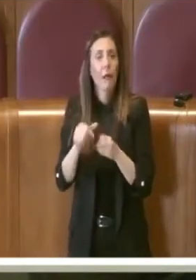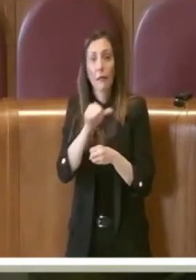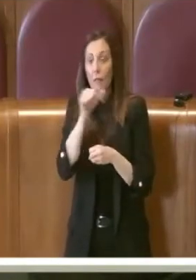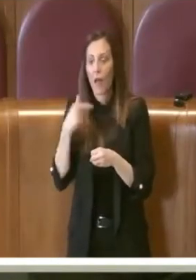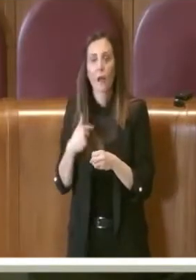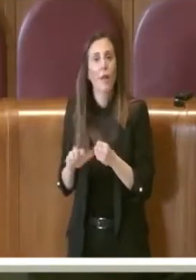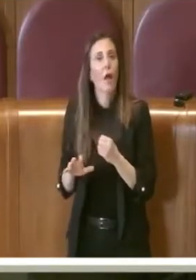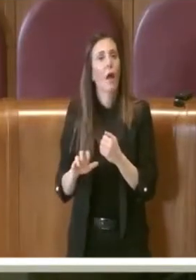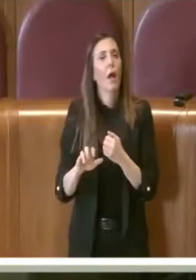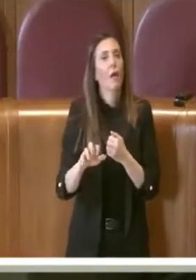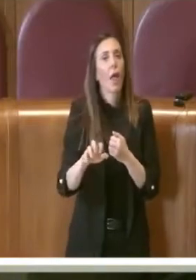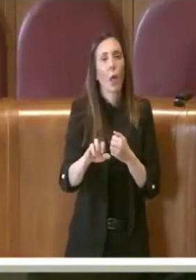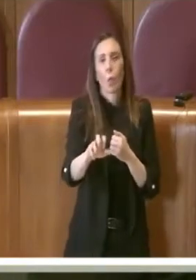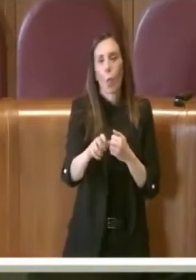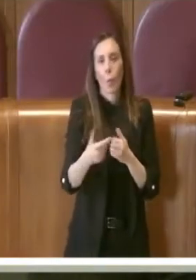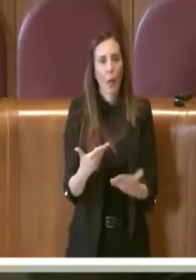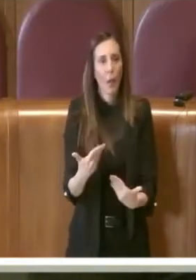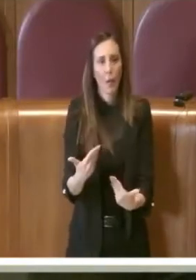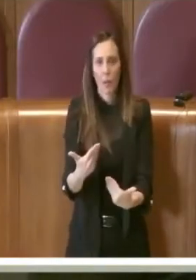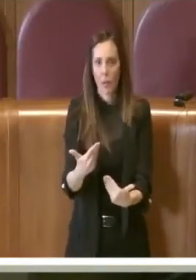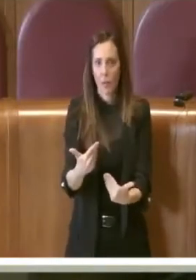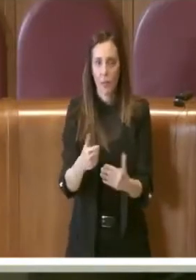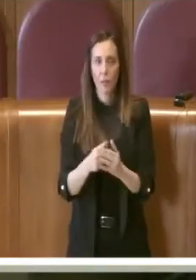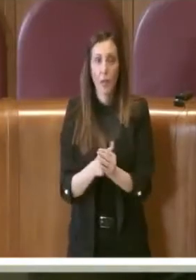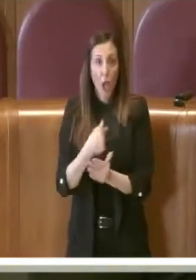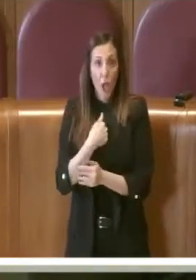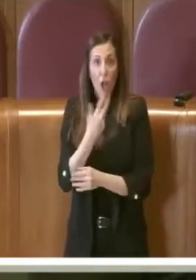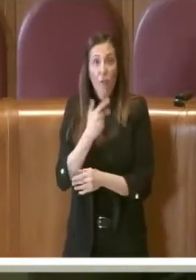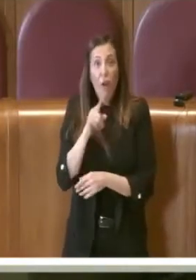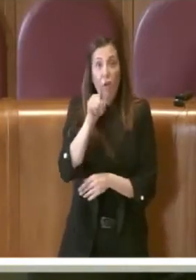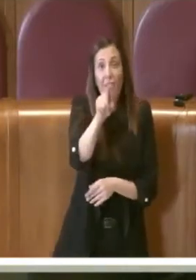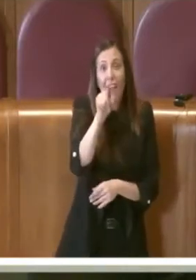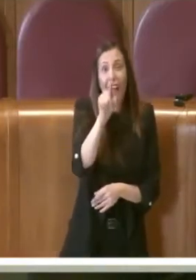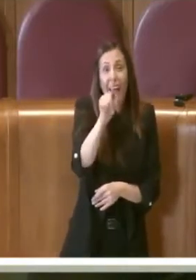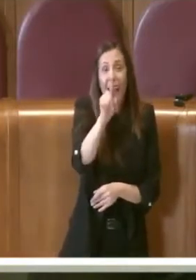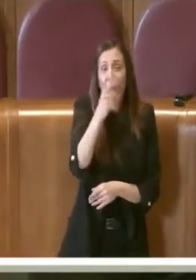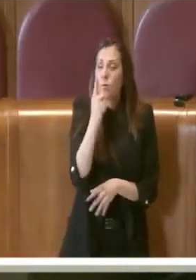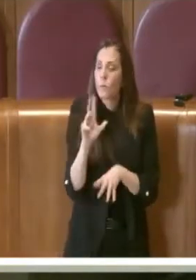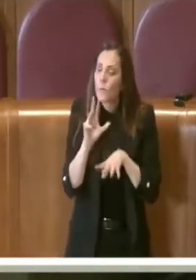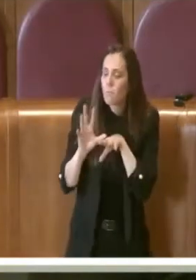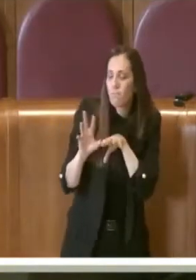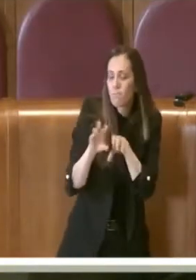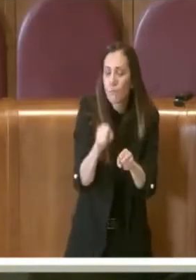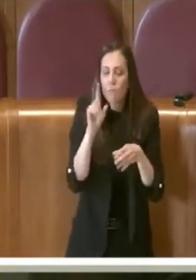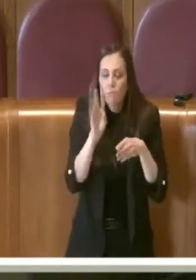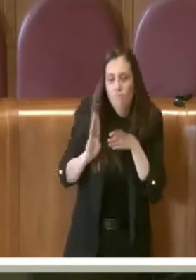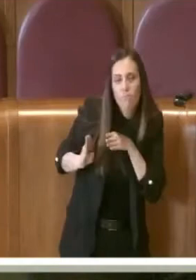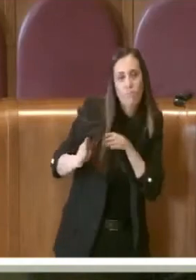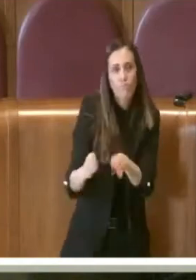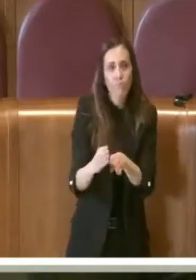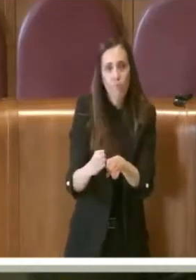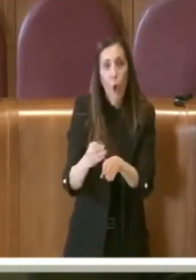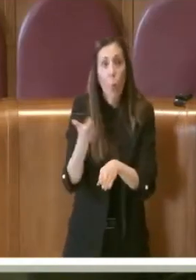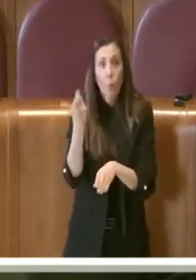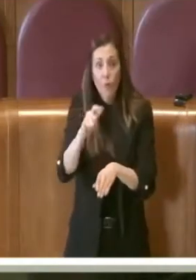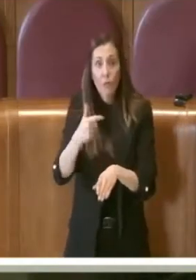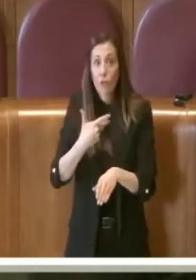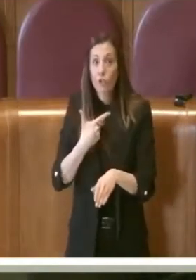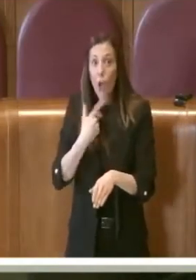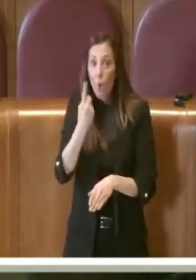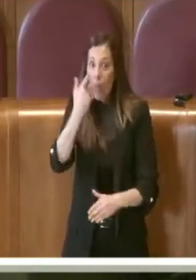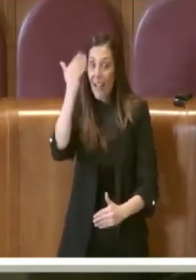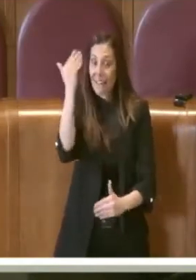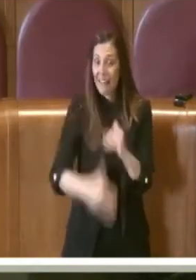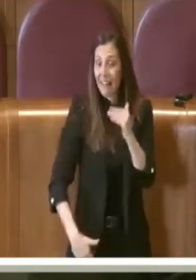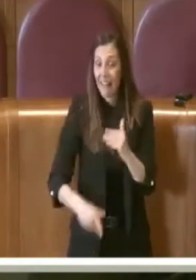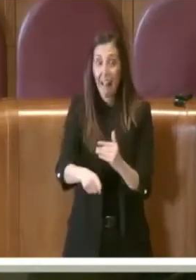e io vorrei da lei un impegno preciso perché c'è una prima scadenza che bisogna rispettare